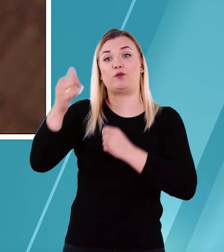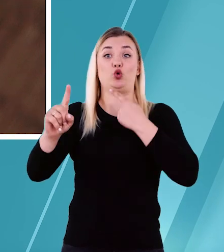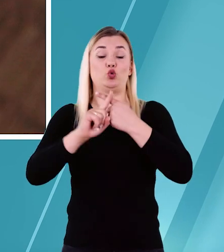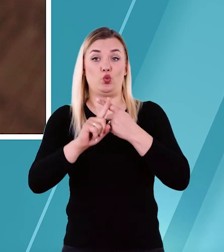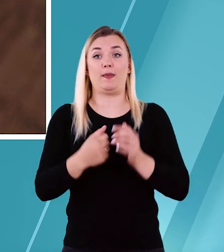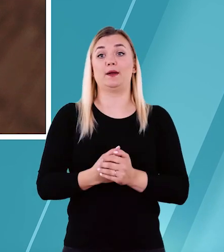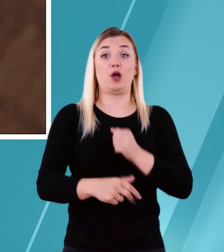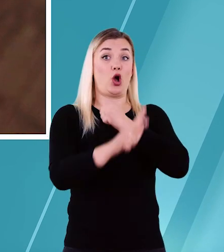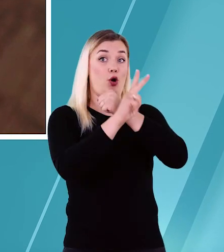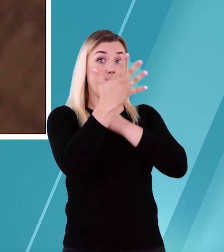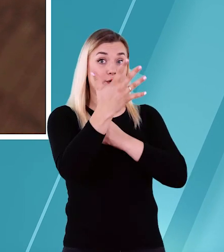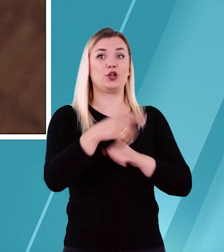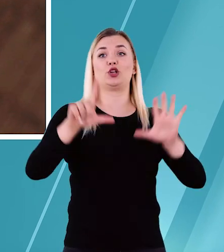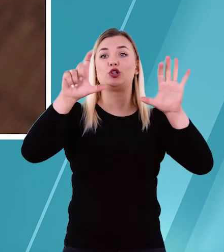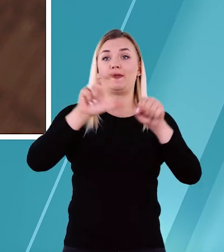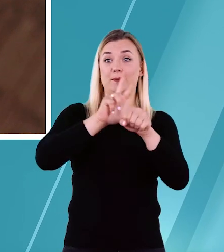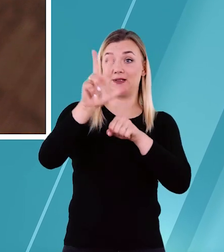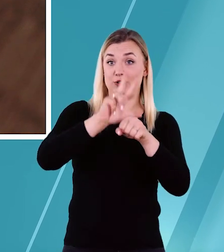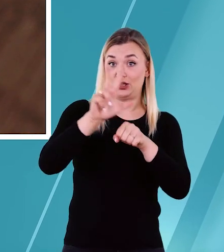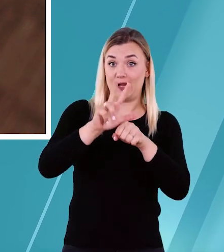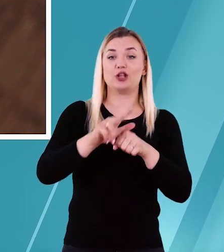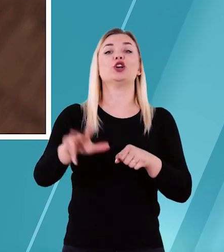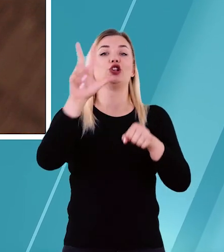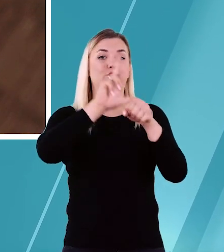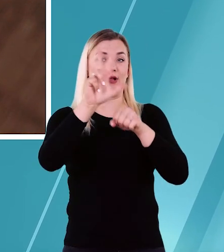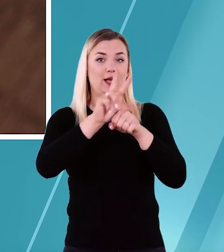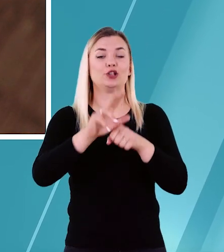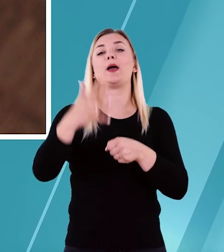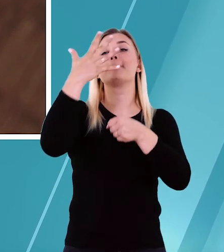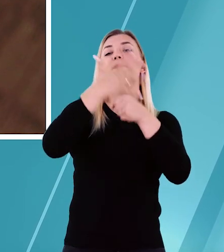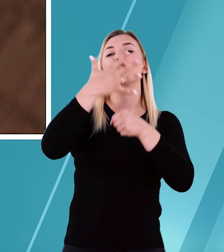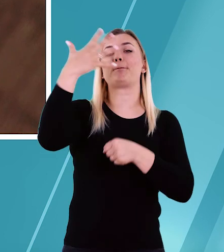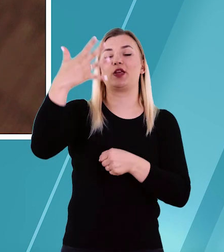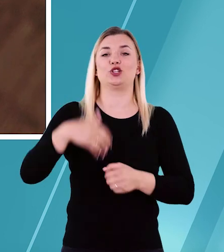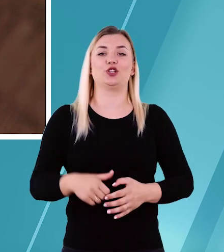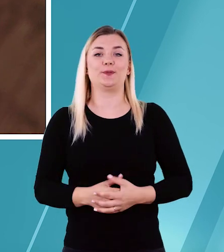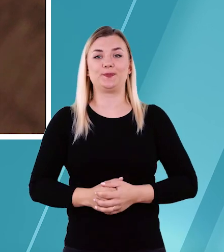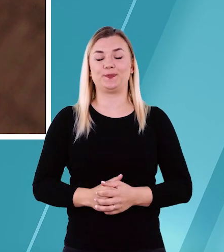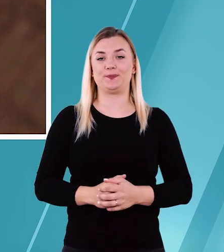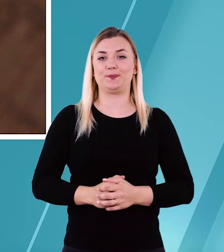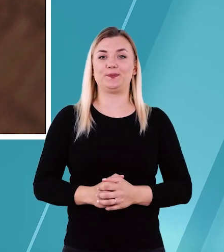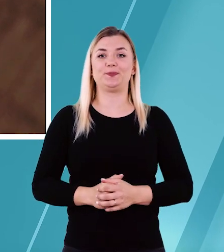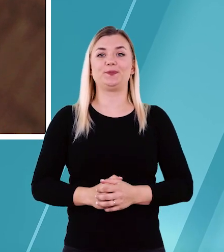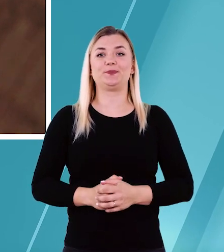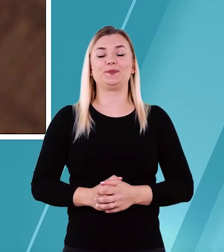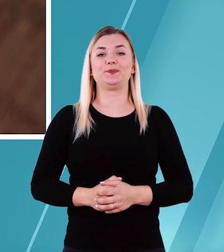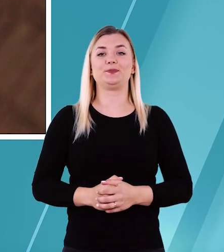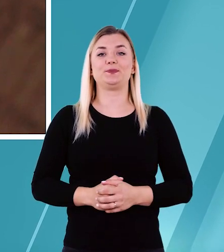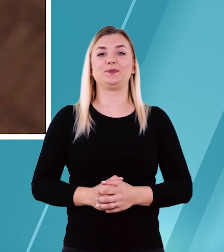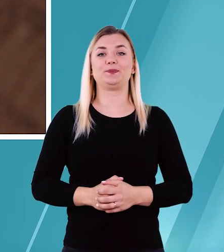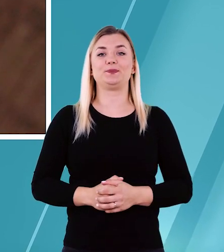telefonu 85 713 13 55.